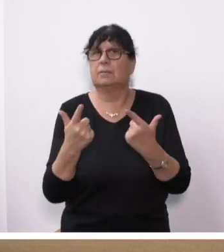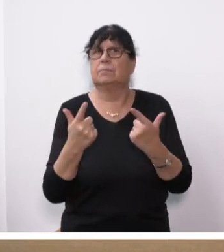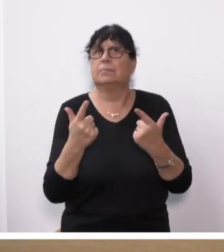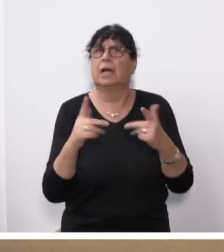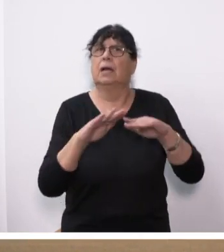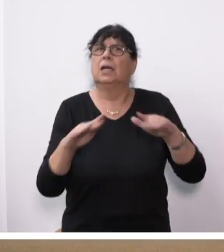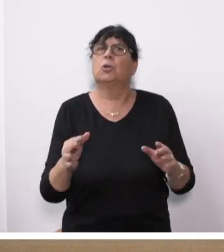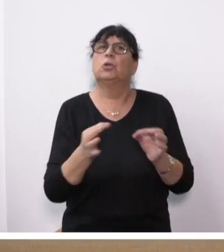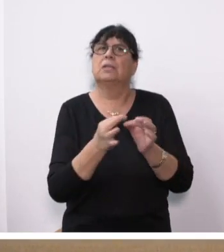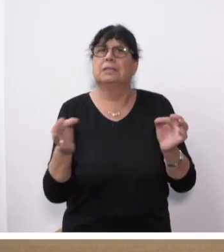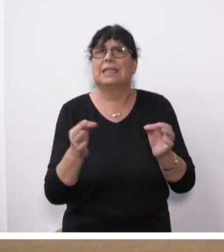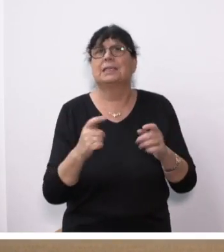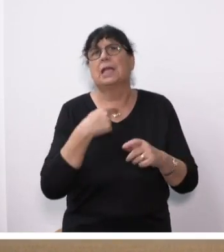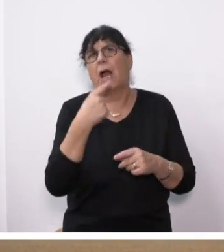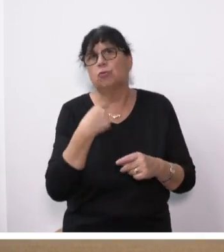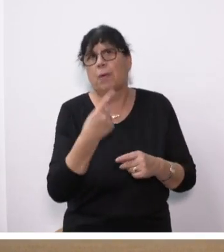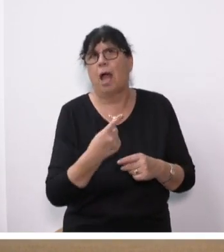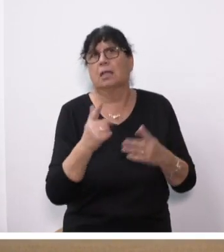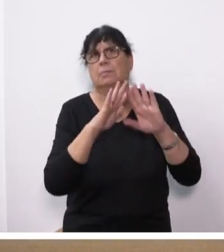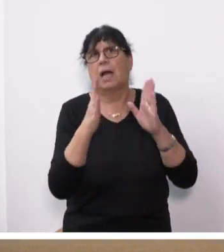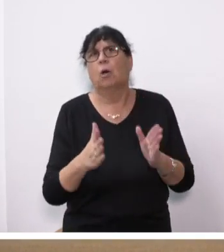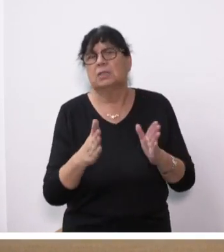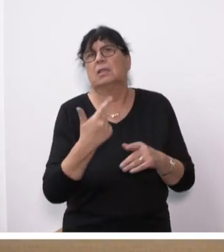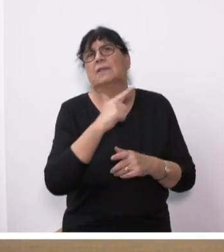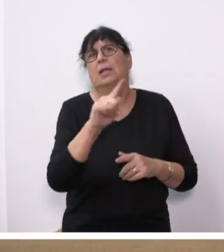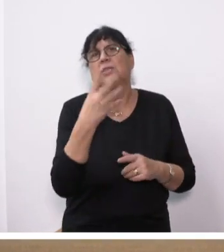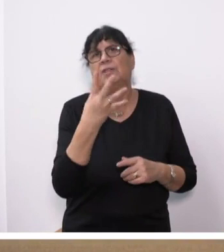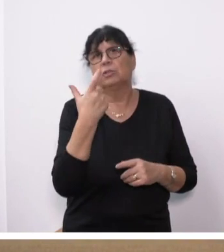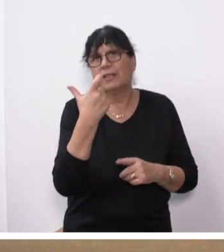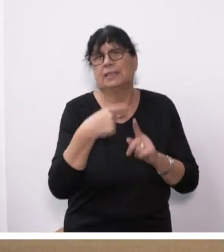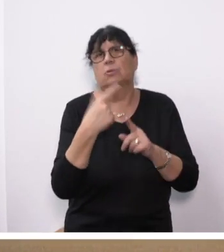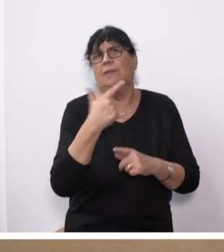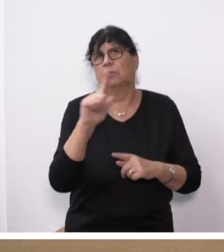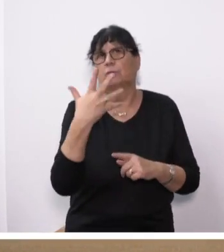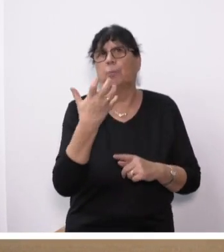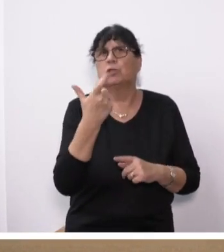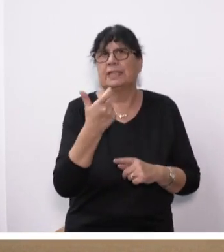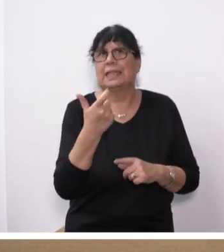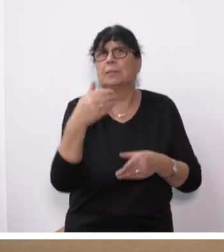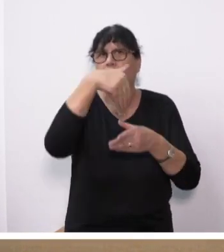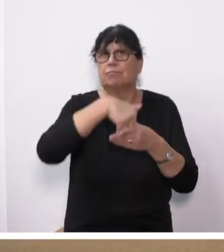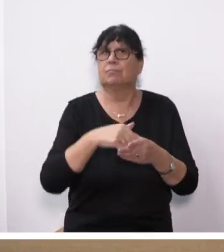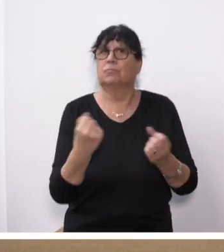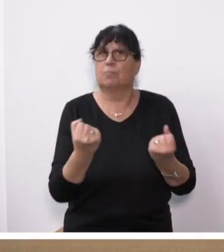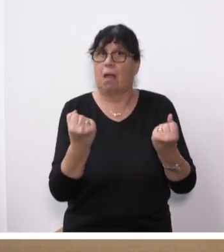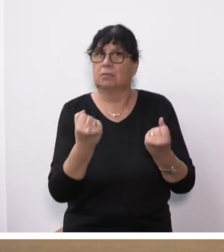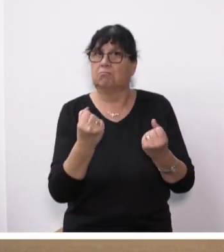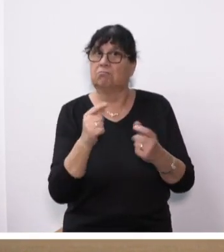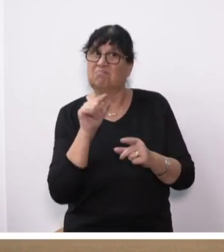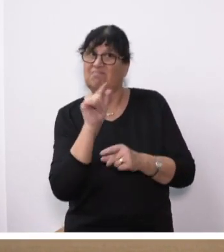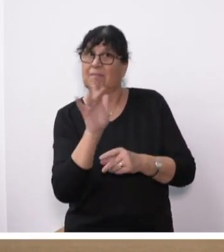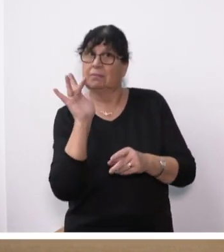Grundsatzaussprache zum Haushalt 2024-2025 durchzuführen. Erhebt sich hiergegen